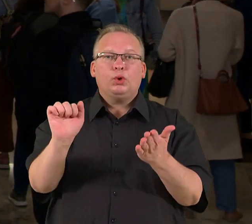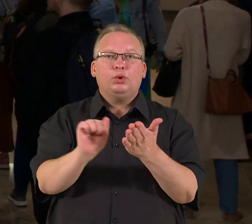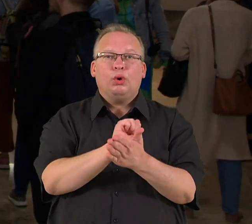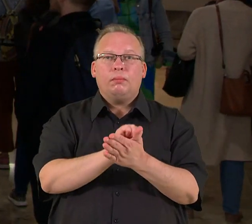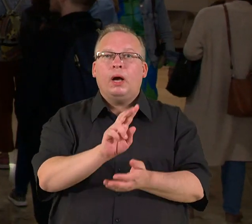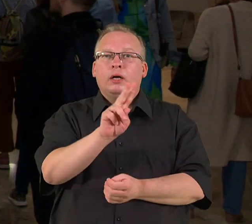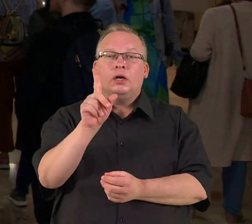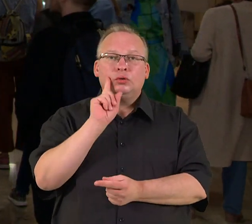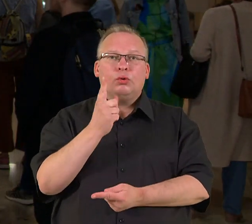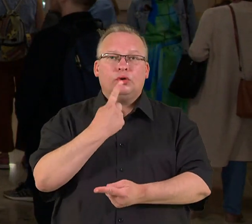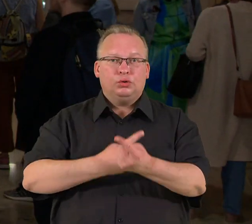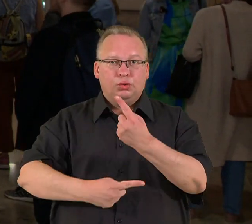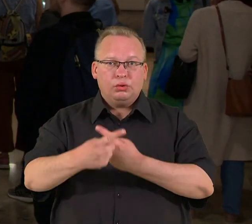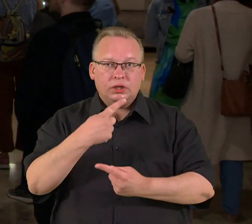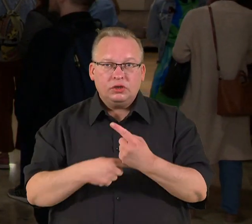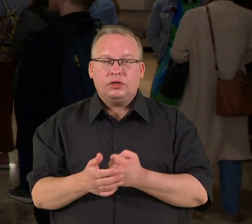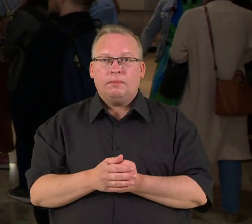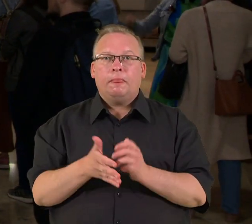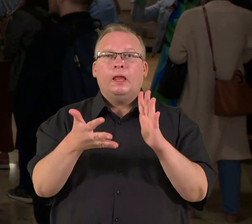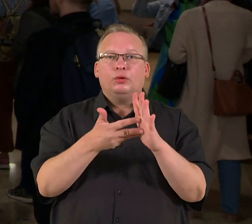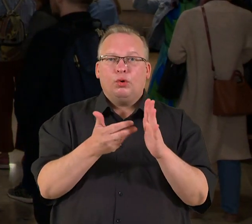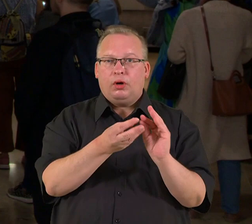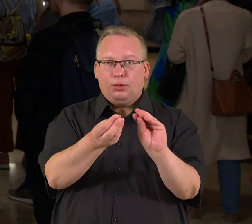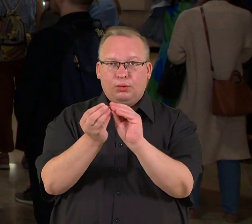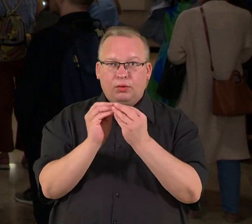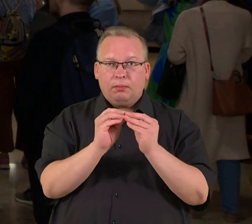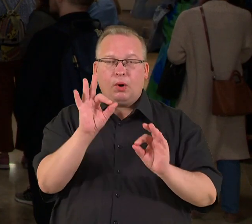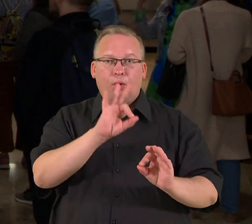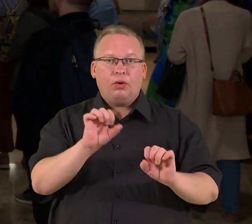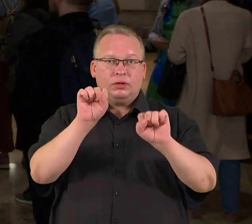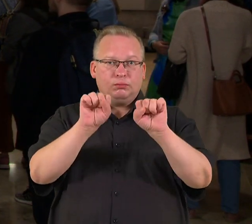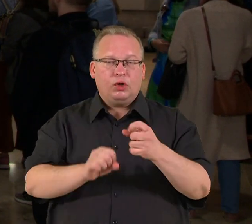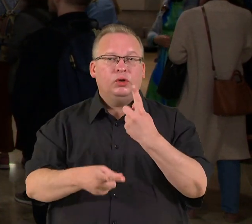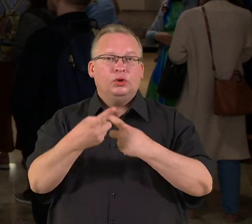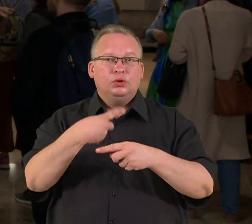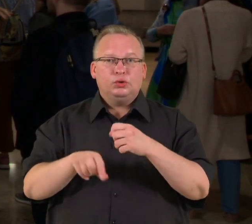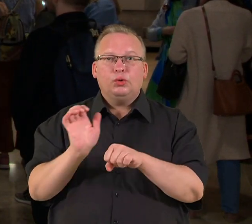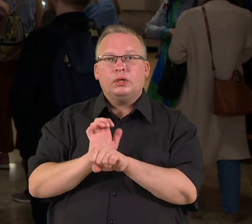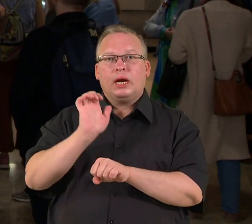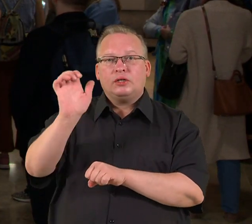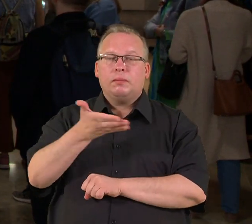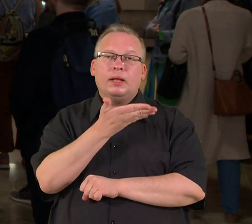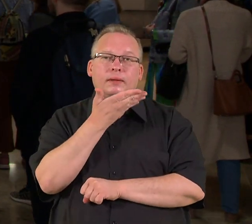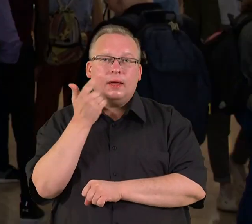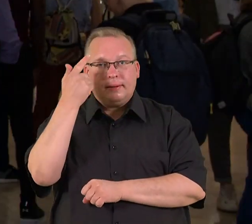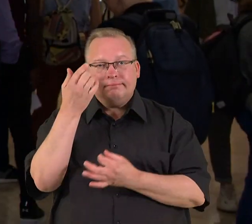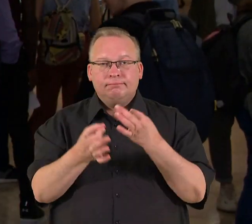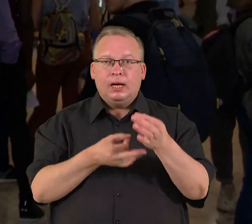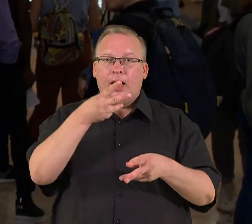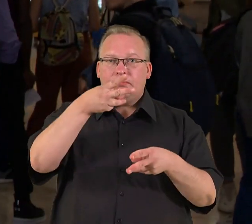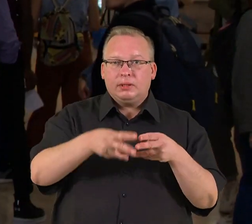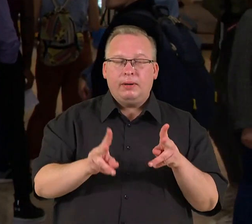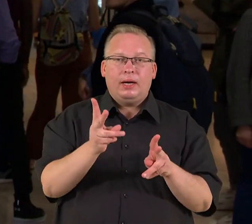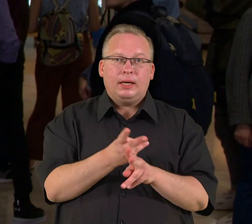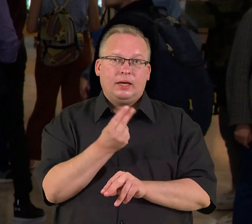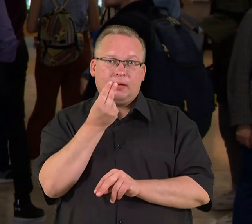kurie nori grįžti savo norų. Vyksta ir toliau konsultacijos dėl galimybės gražinti kitus, kurie dar nėra apsisprendę. Norėgė bus